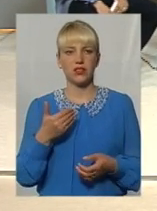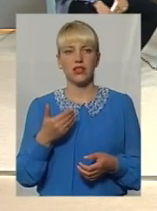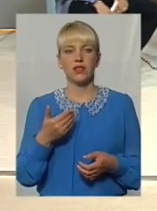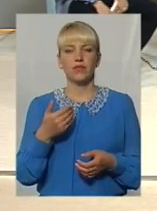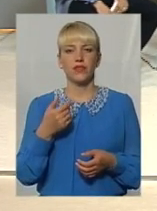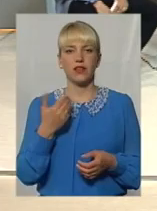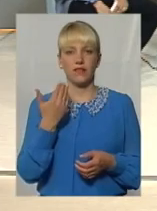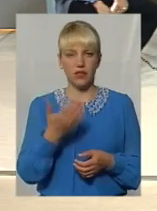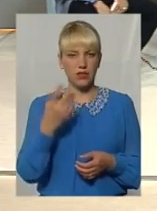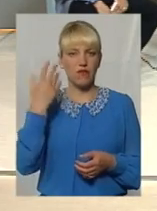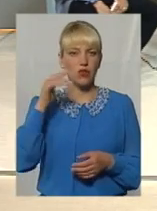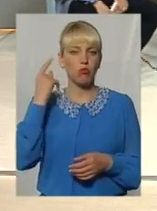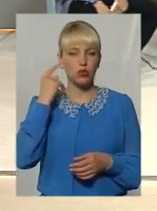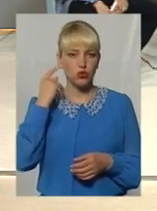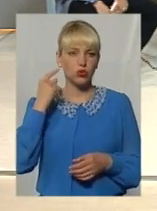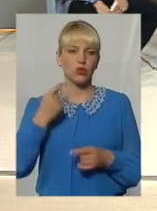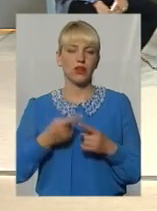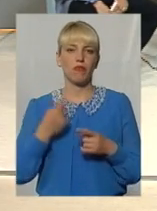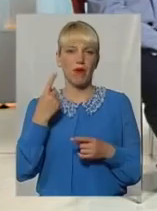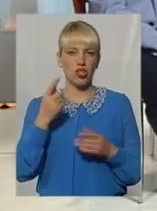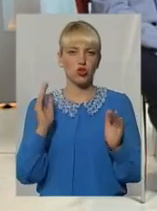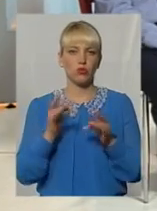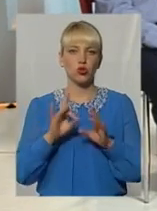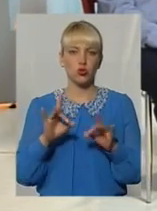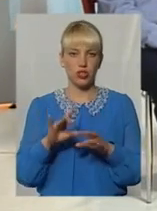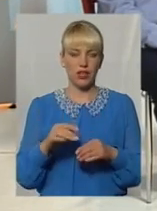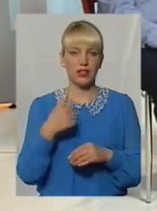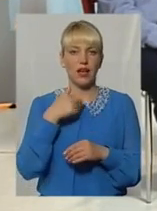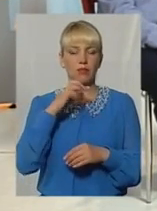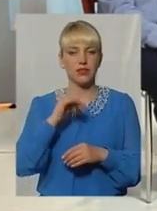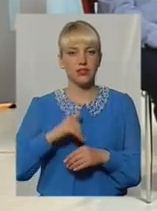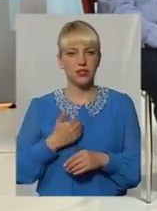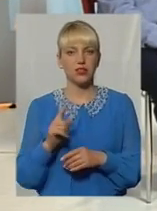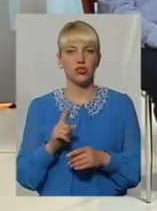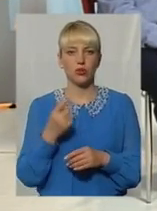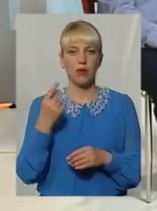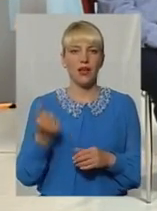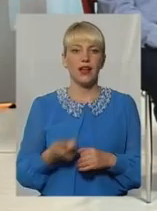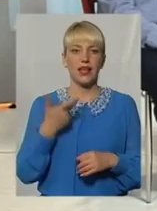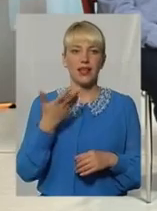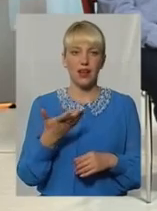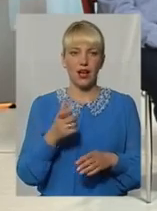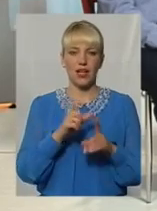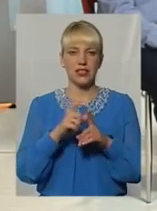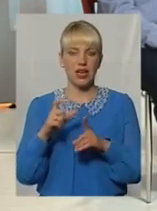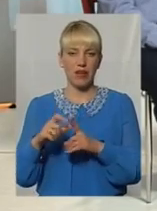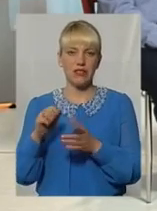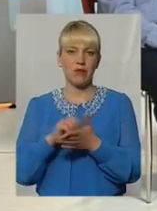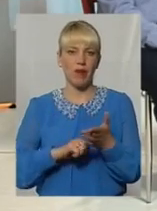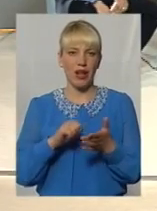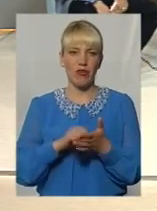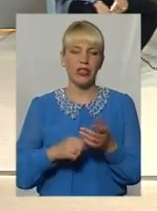сюжеті першому, статистику. Я би хотіла, щоб кілька слів з приводу